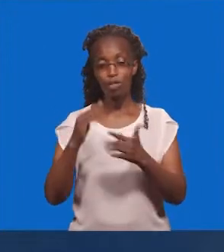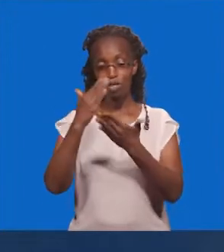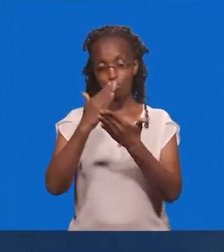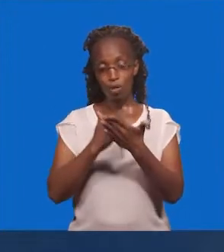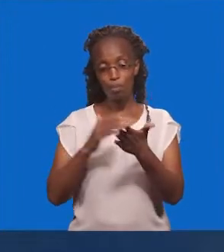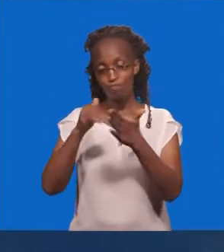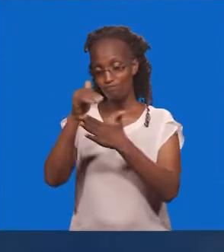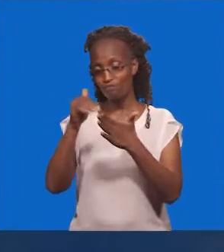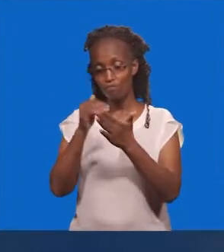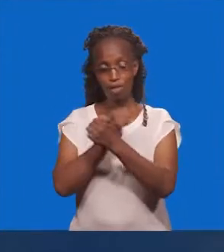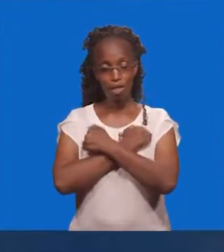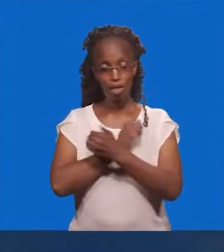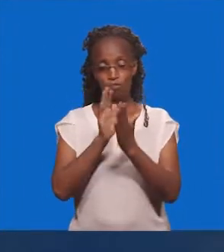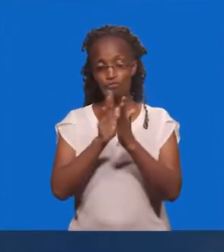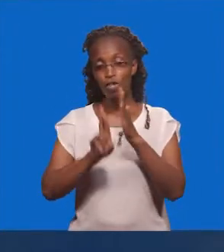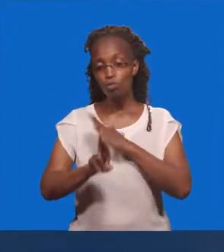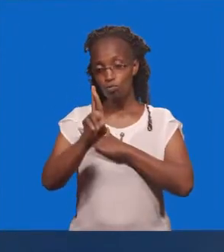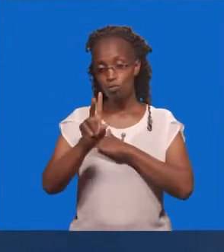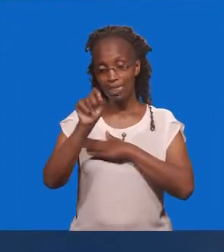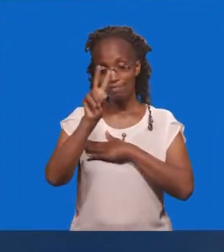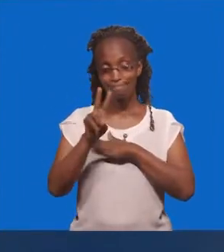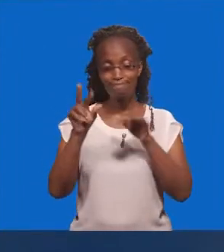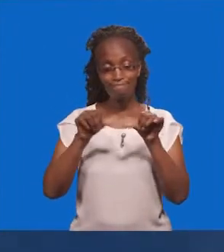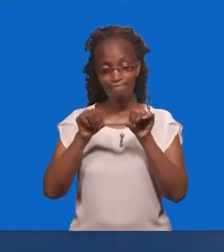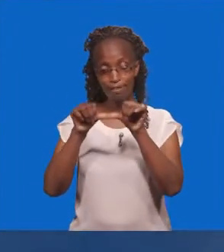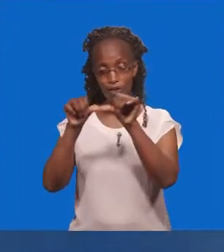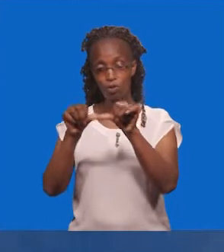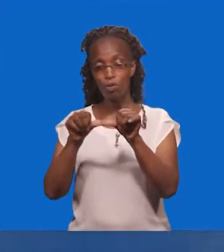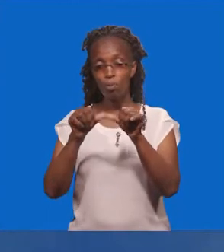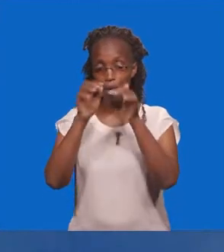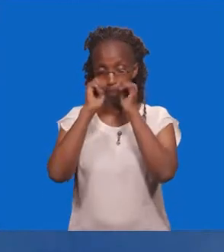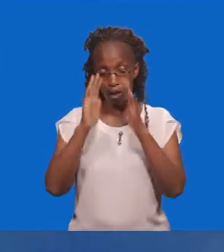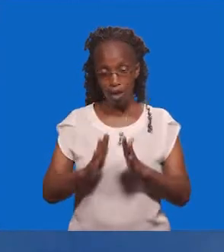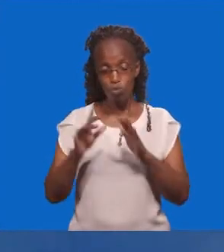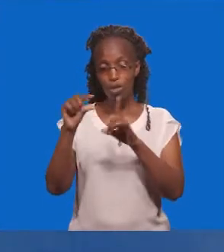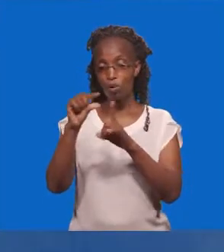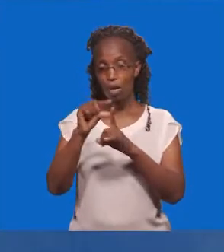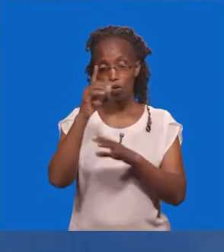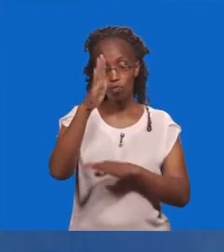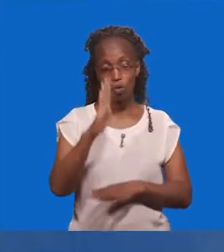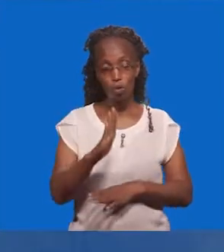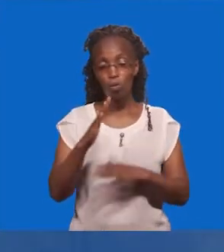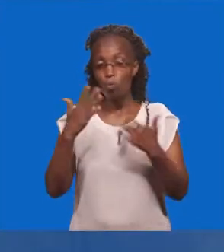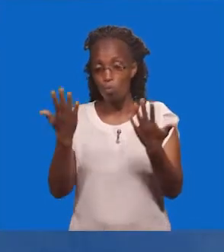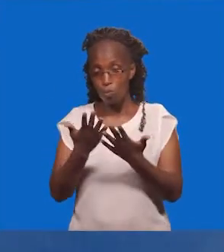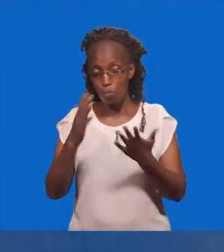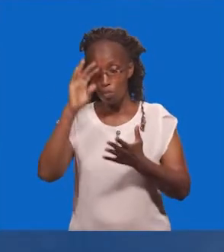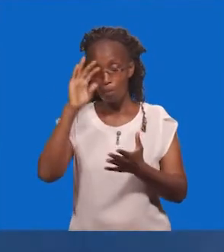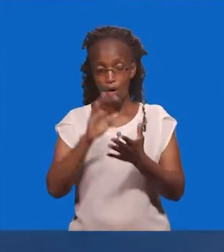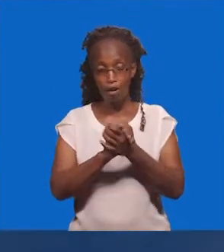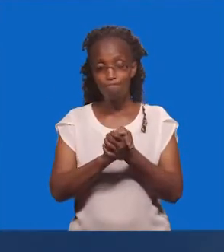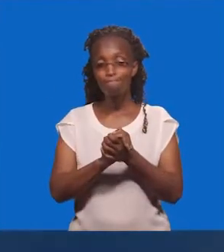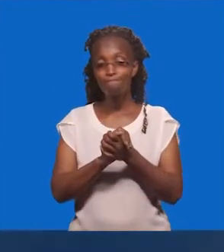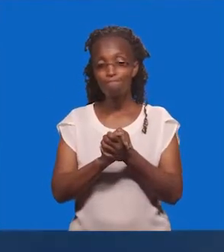achicha manyuni ya baraka na hudugu tv ambapo Asubu ya leo, chandilia tena na kubarikiwa na neno la mwenyezi mungu Ambapo ni na